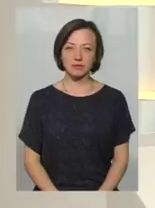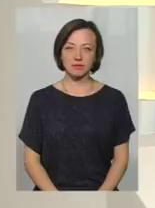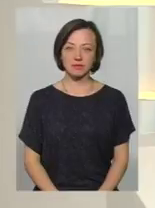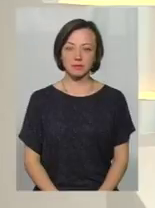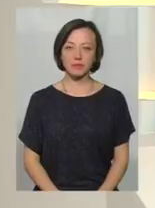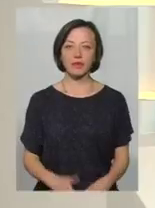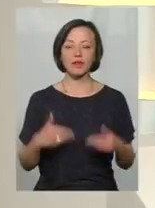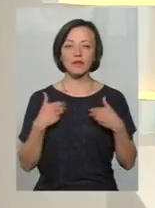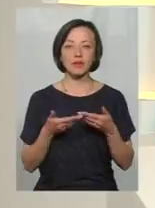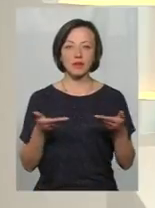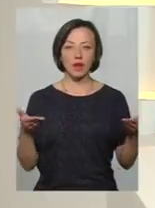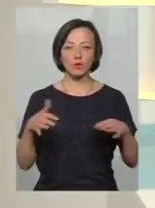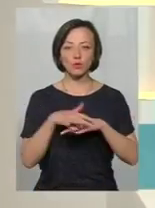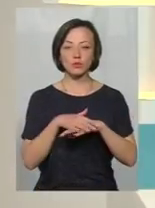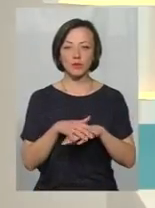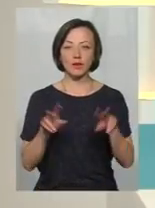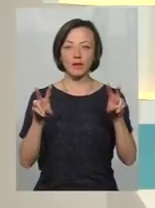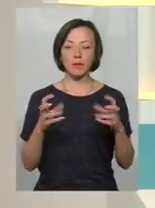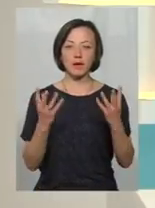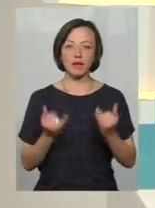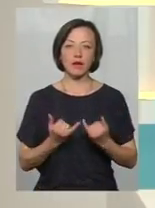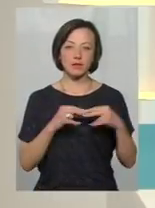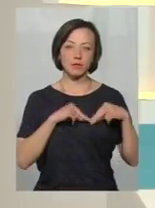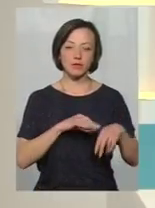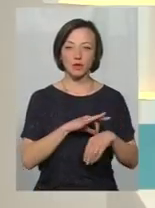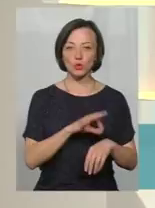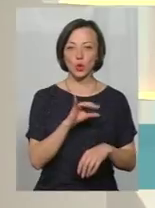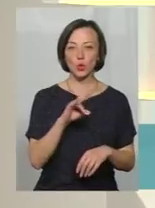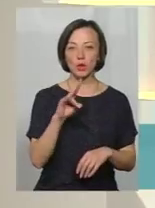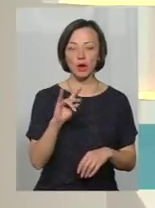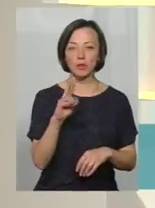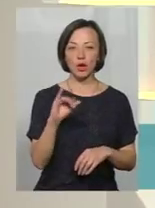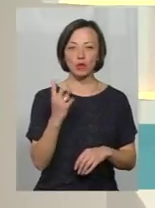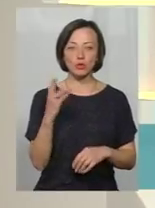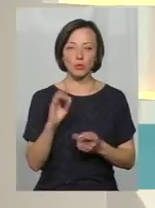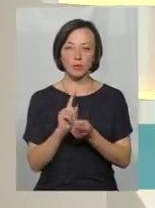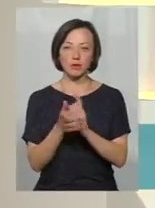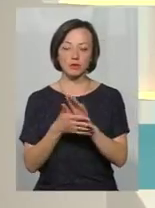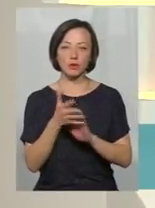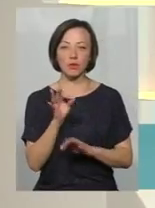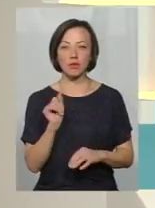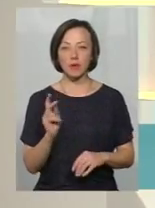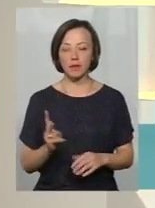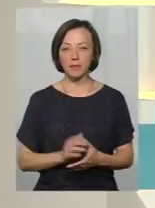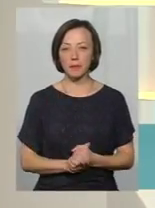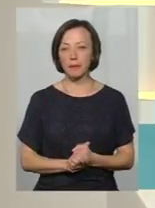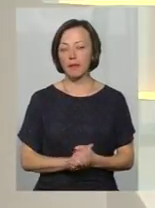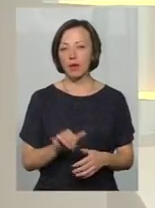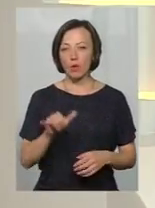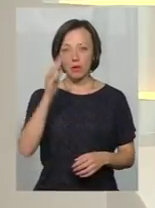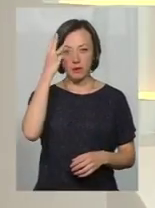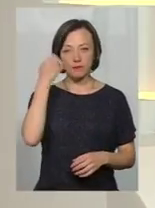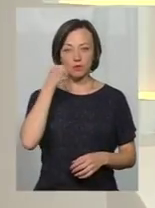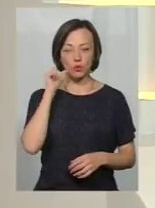Мої вітання на Суспільному тема дня. Сьогодні для вас у студії працює ведуча юномітражка переклад на мову жестів Ольга Рибак. У Хмельницькому